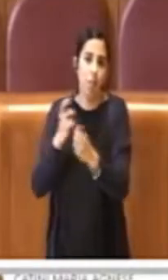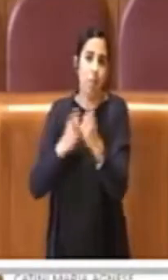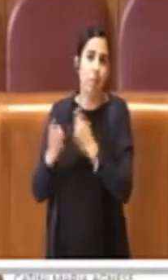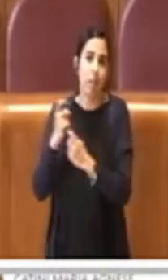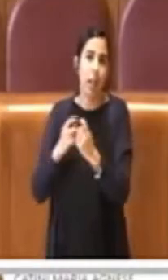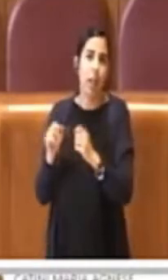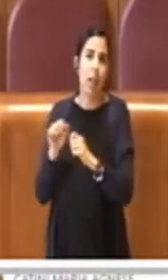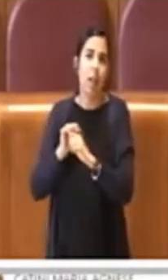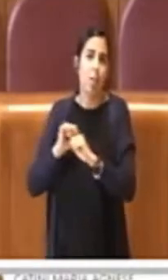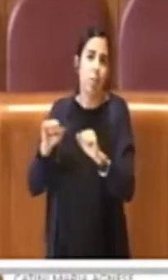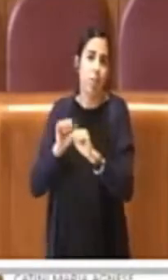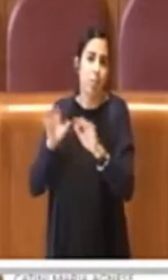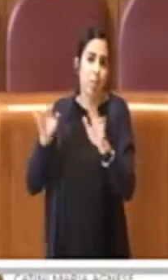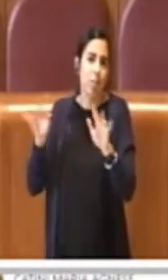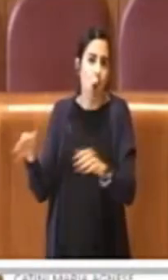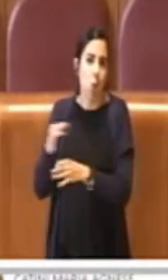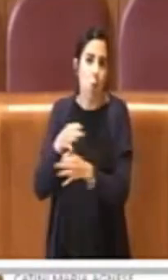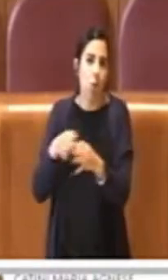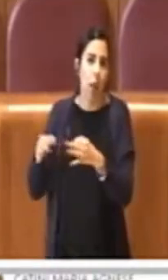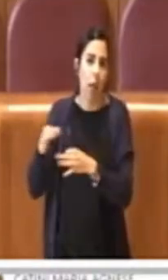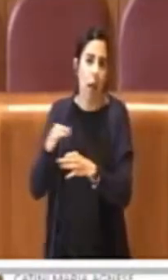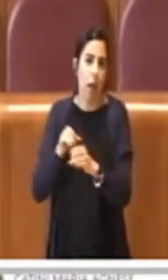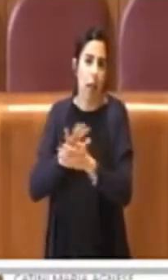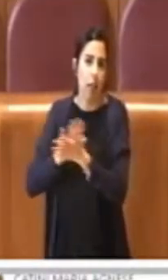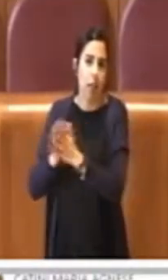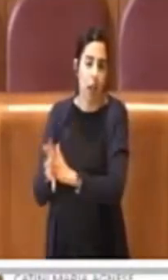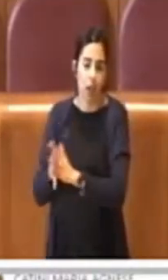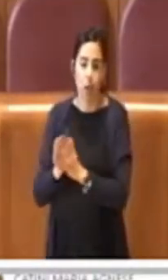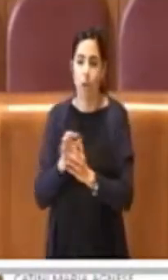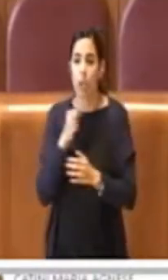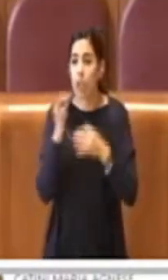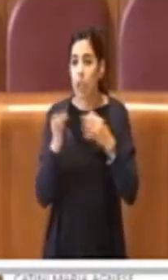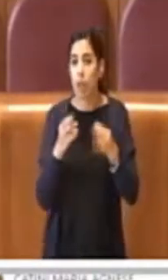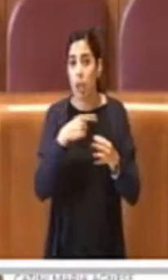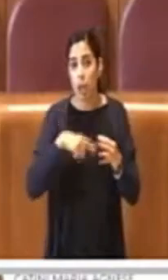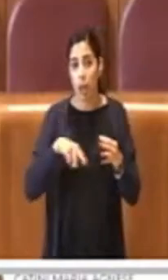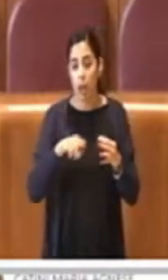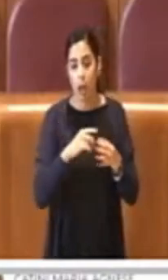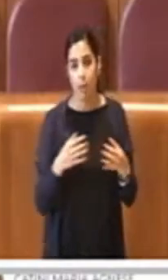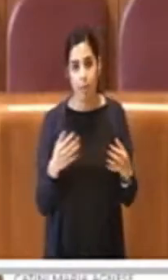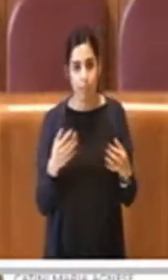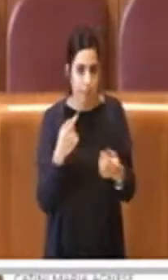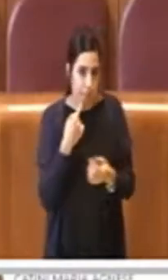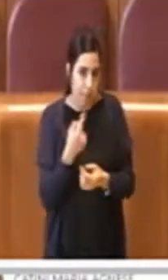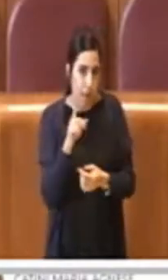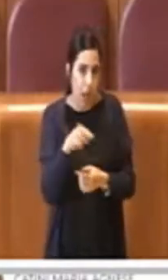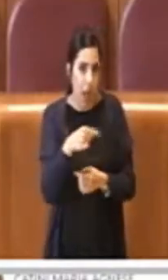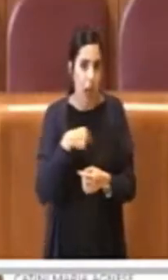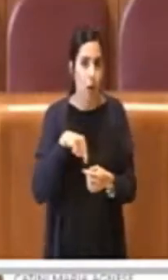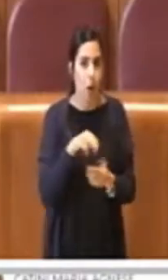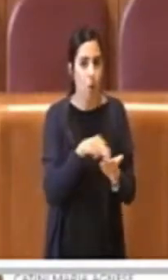nucleare. Quindi ci uniamo al voto favorevole per entrambe le emozioni. Grazie Presidente.